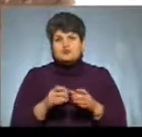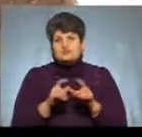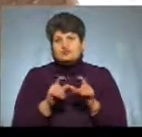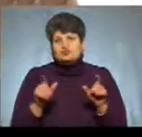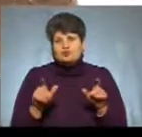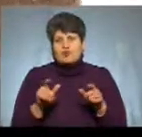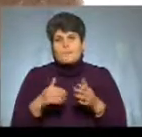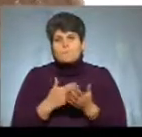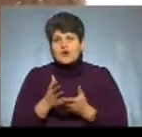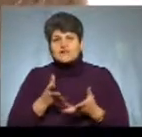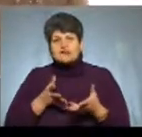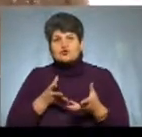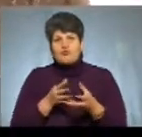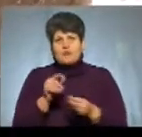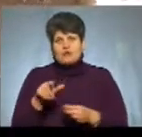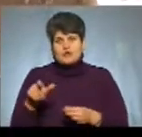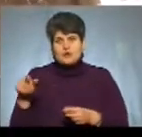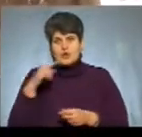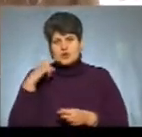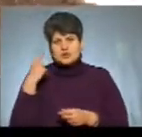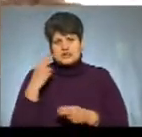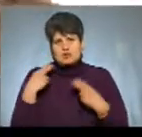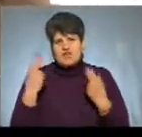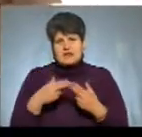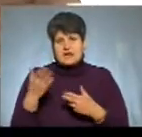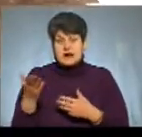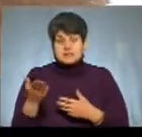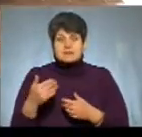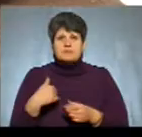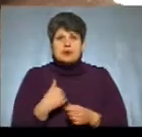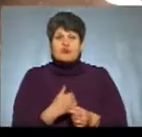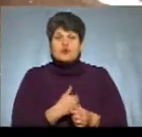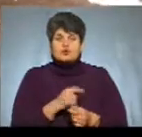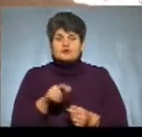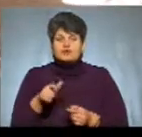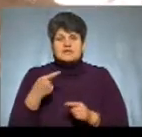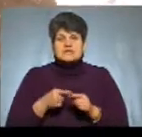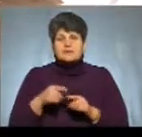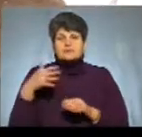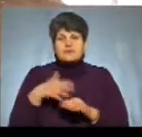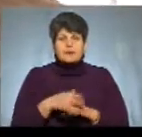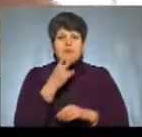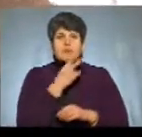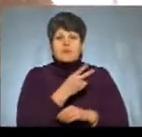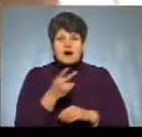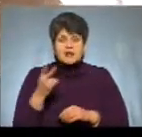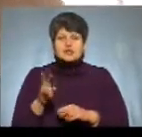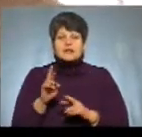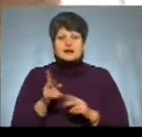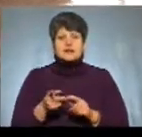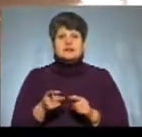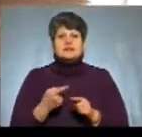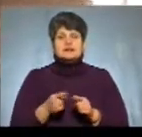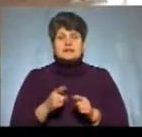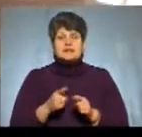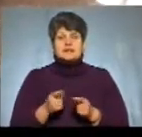впливу на людей Російської Федерації. І саме тому ми хочемо, щоб люди це освідомили і побачили. Ніякого насилля ми не